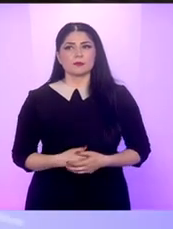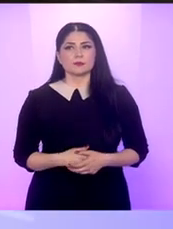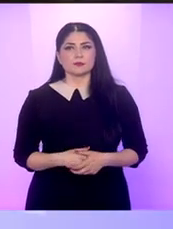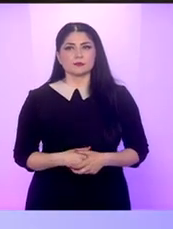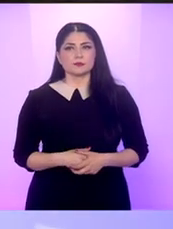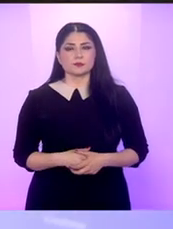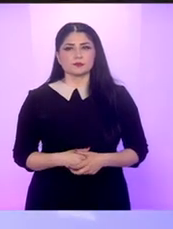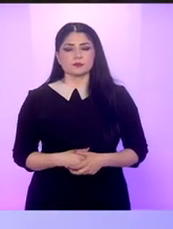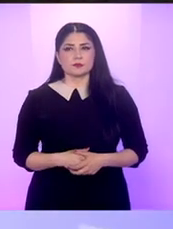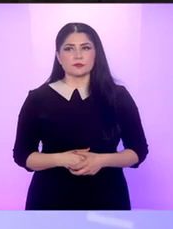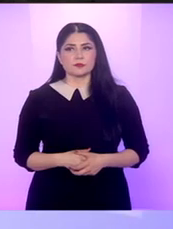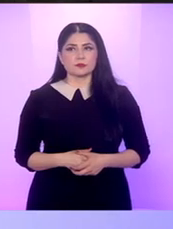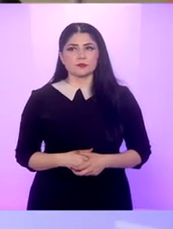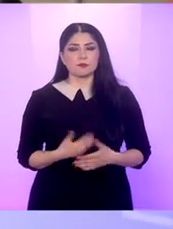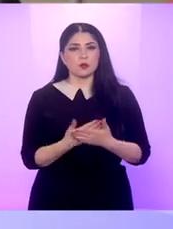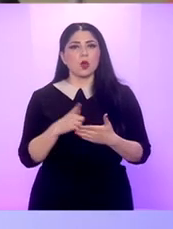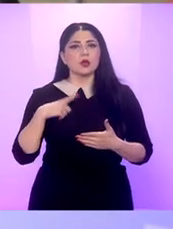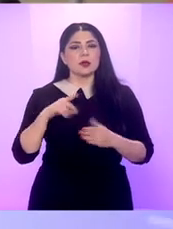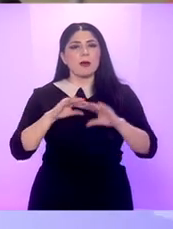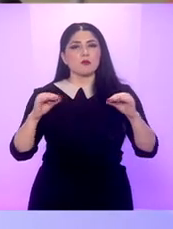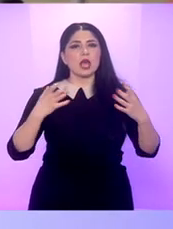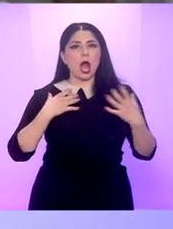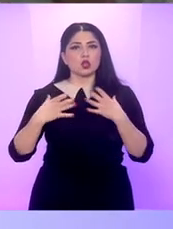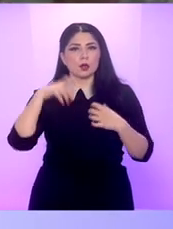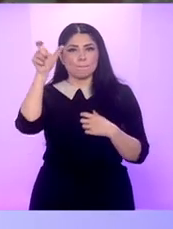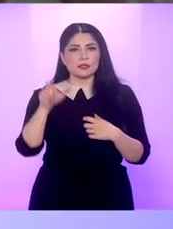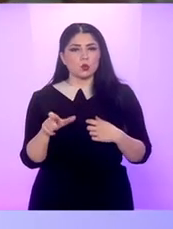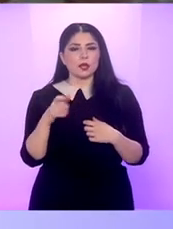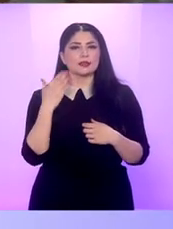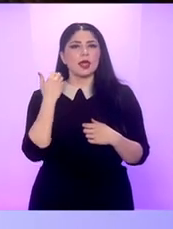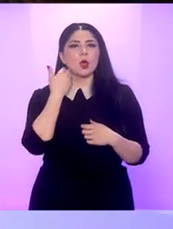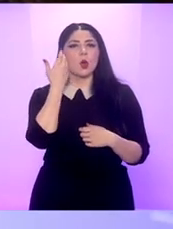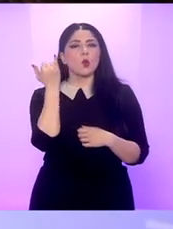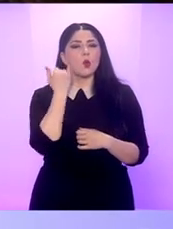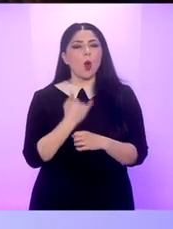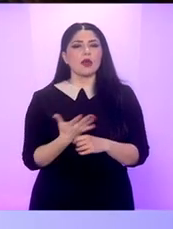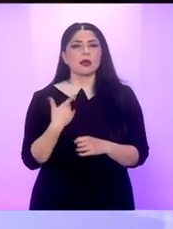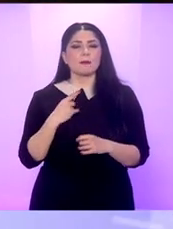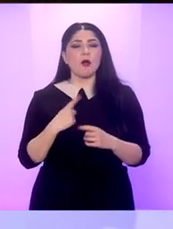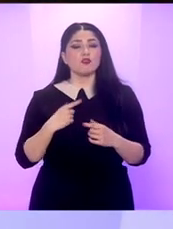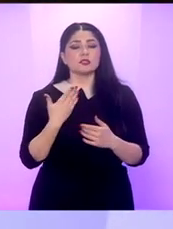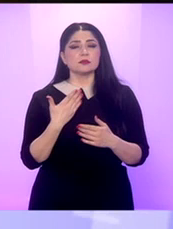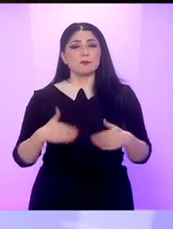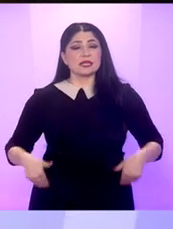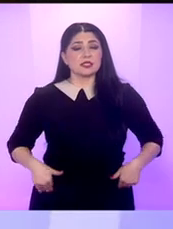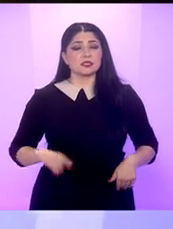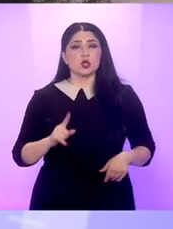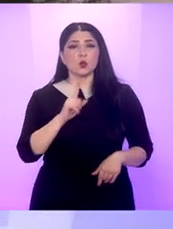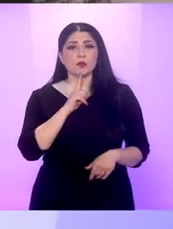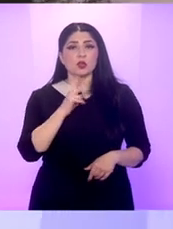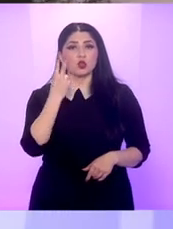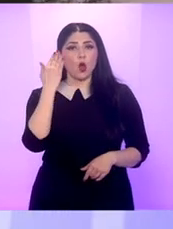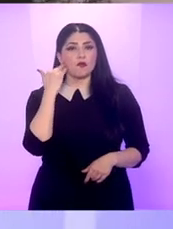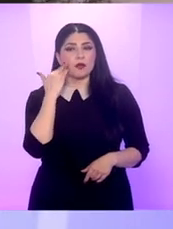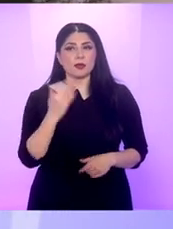mai mulți actori de culoare prezenți printre nominalizați au fost două femei